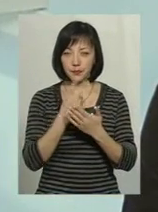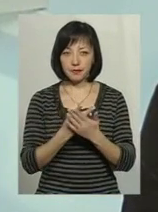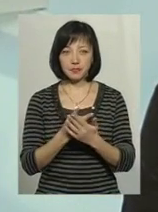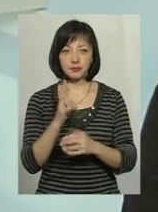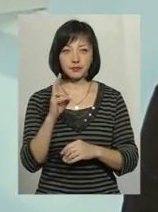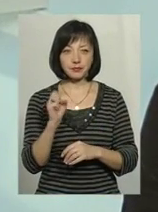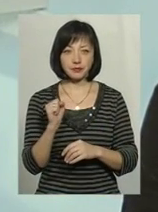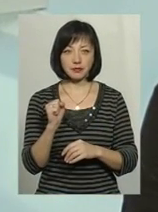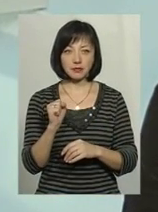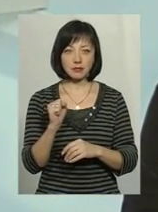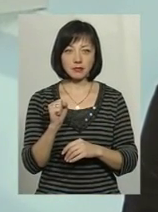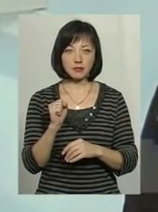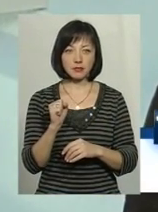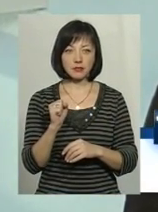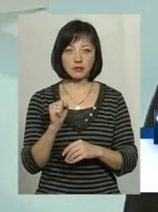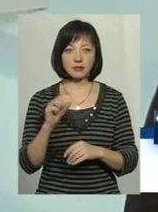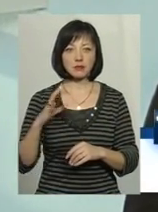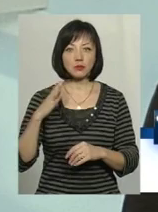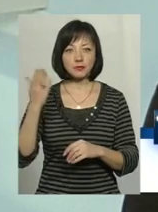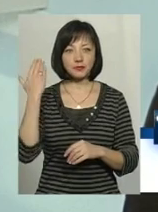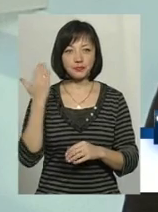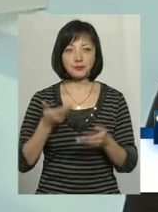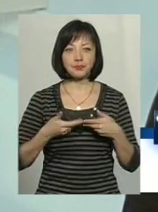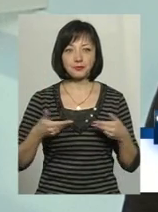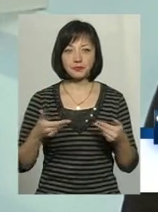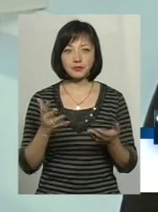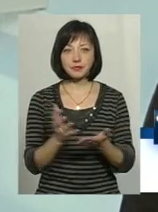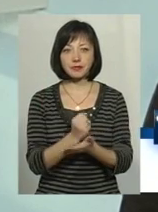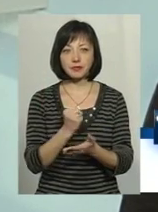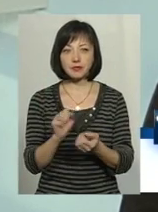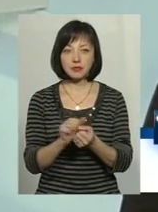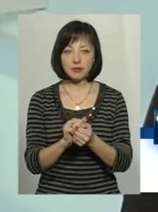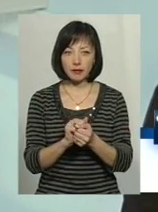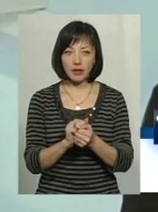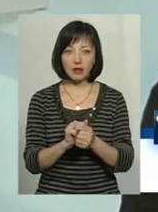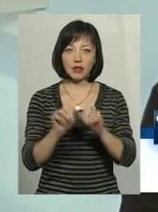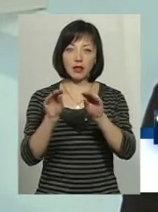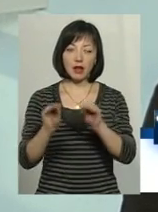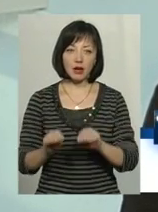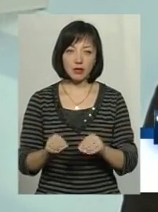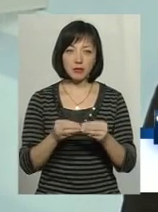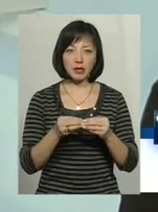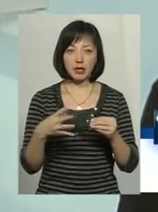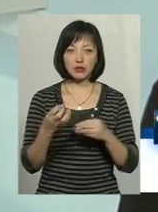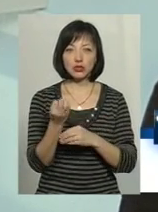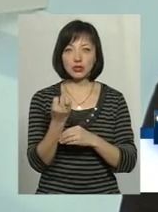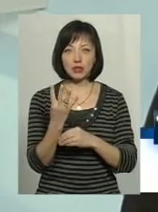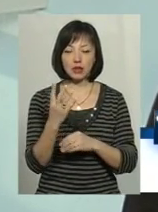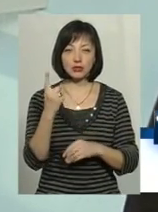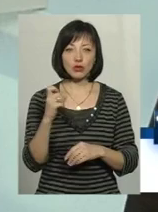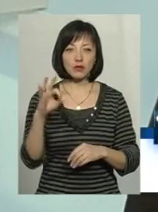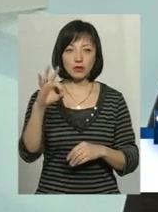на ті дані, які були попередні. Тобто, ми віднаходили і паперові декларації. 15-й, 14-й, 100